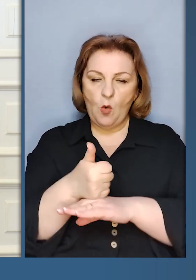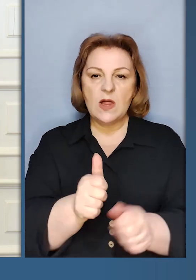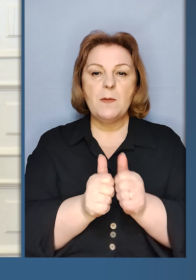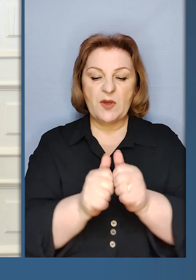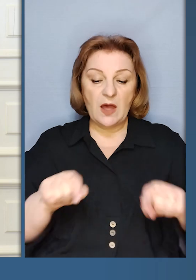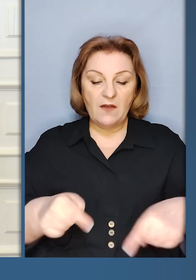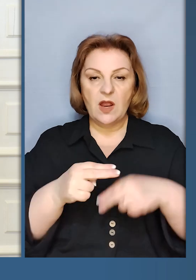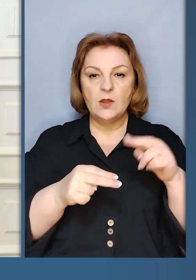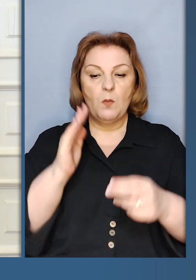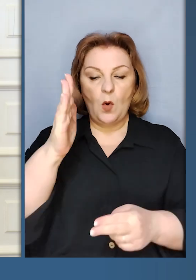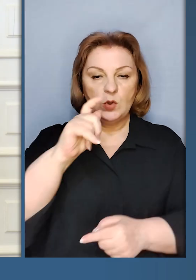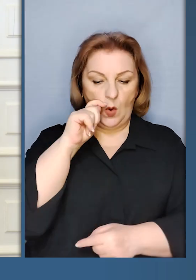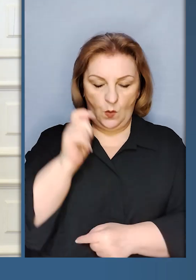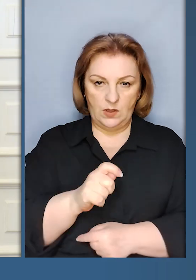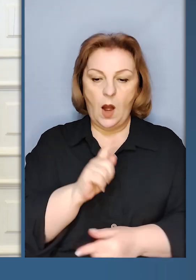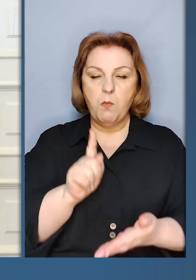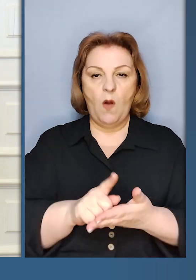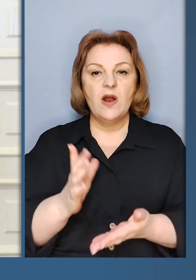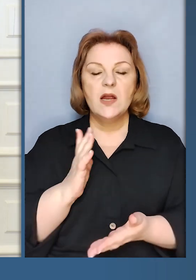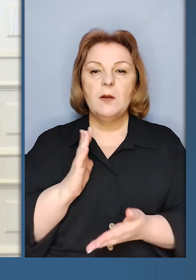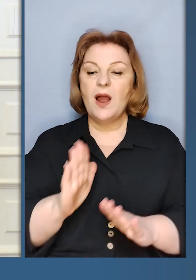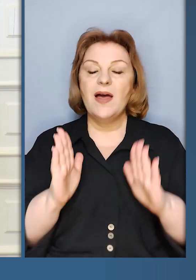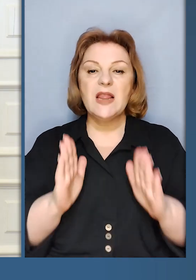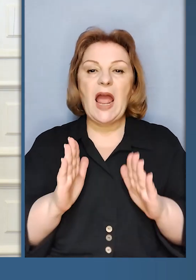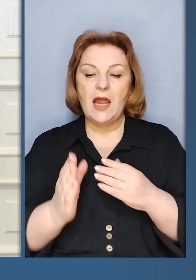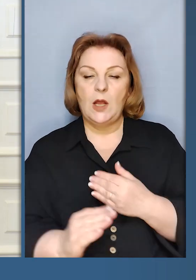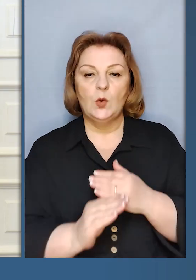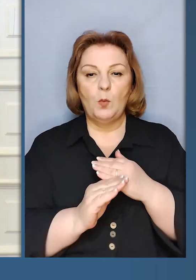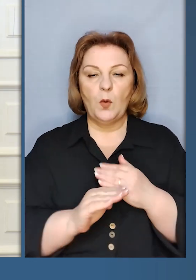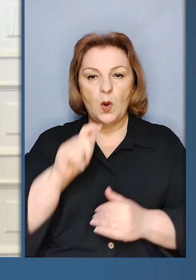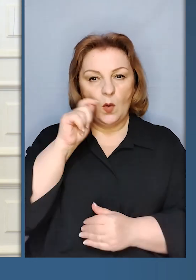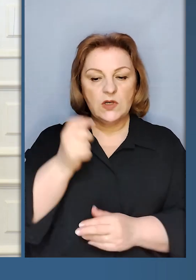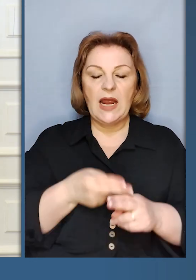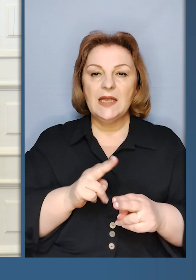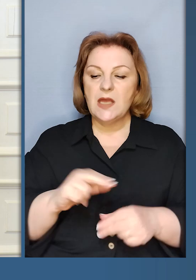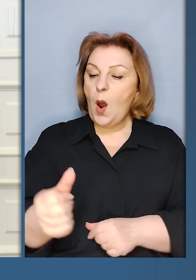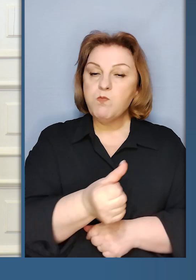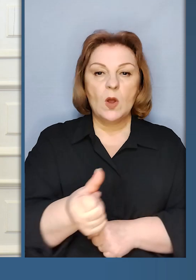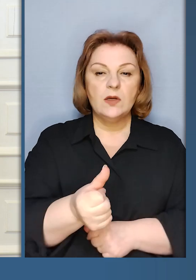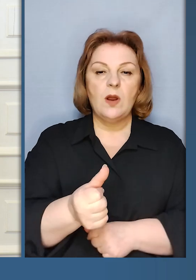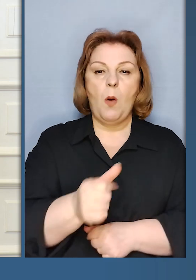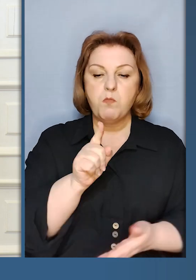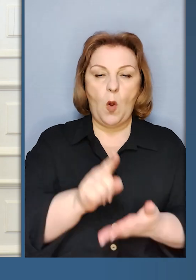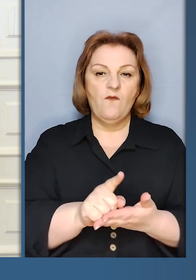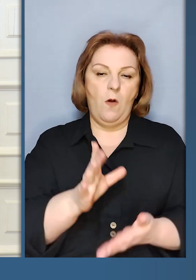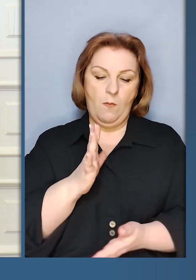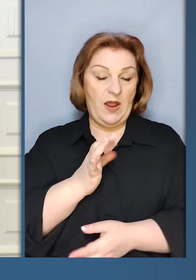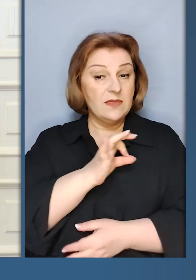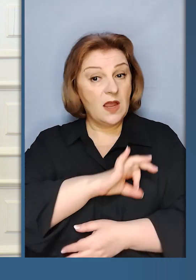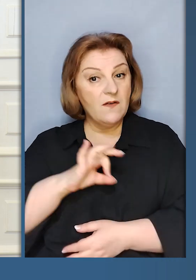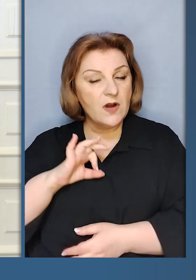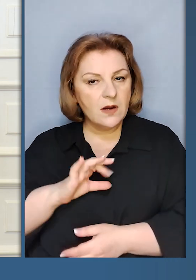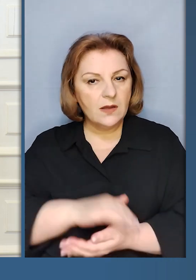із головних партнерів відбудови України. Це повинно бути не тільки допомоги Україні, але це передусім повинно бути